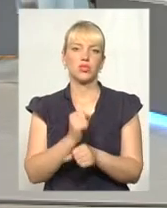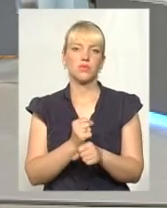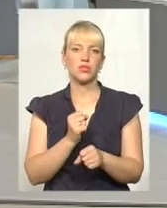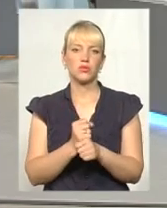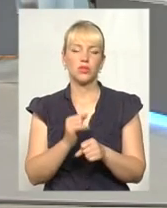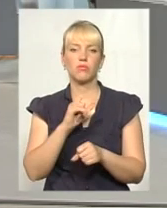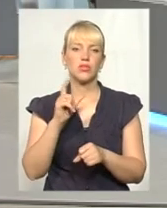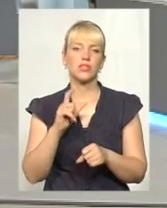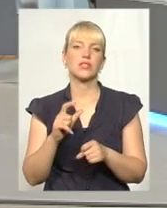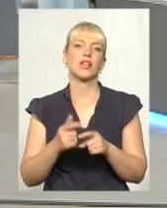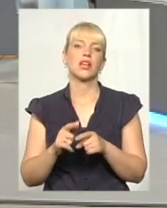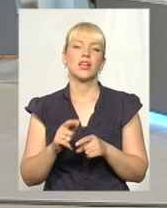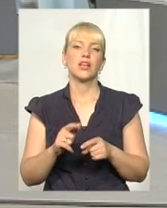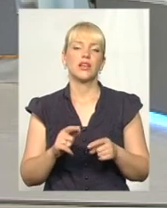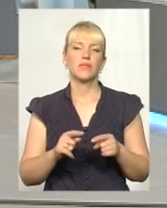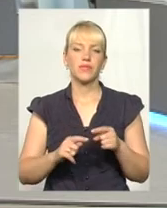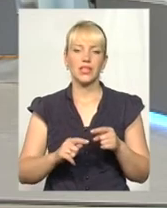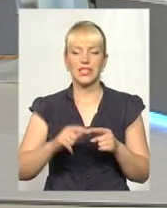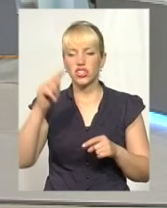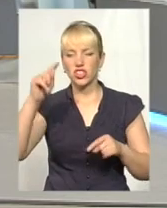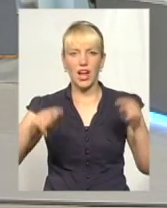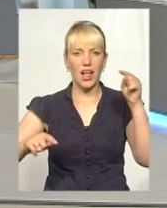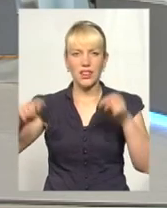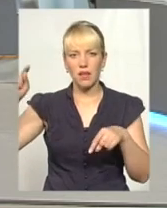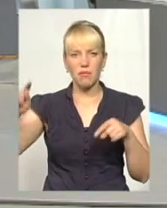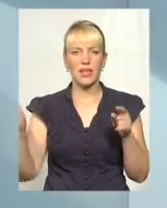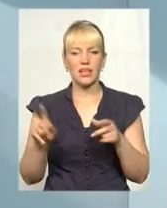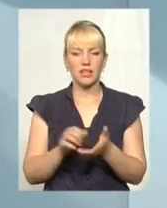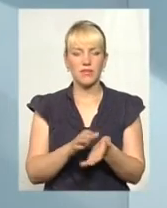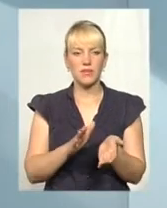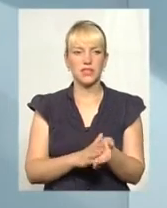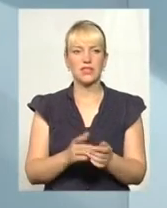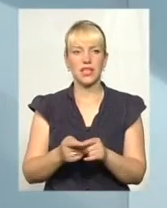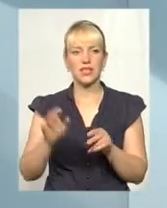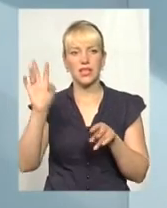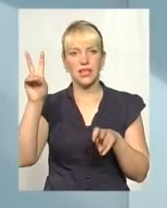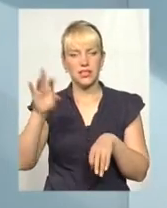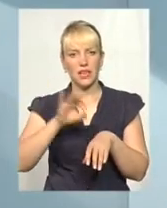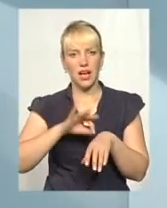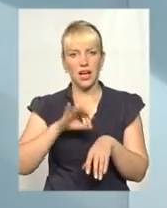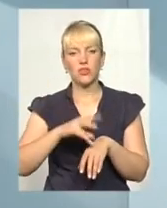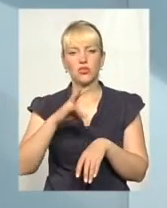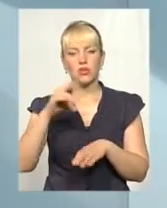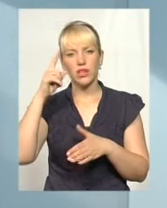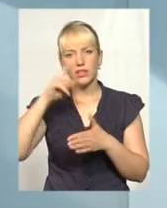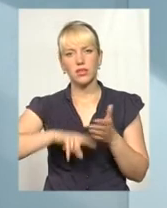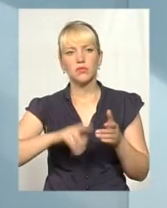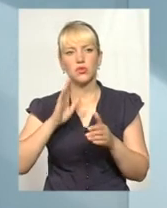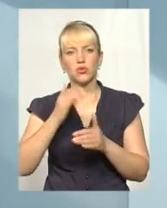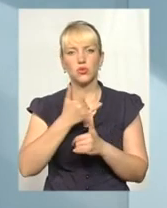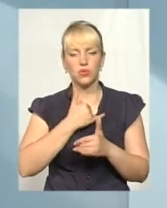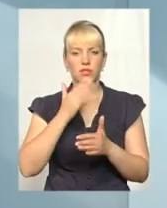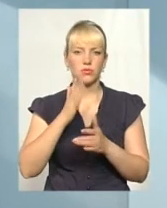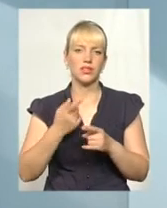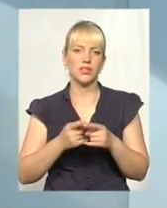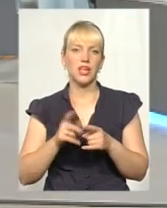шкалами, по яких виставляється даний діагноз, але будемо надіятися, що в нас буде те, чим користується у всьому